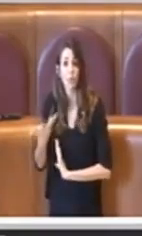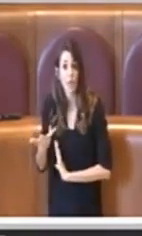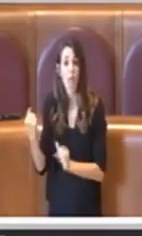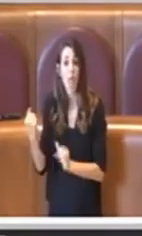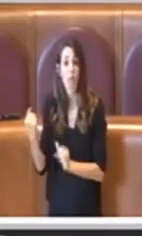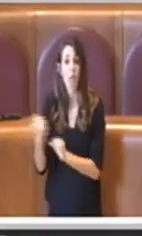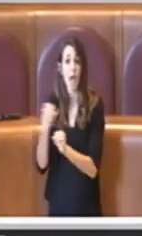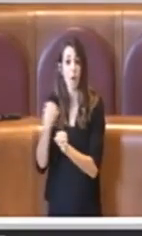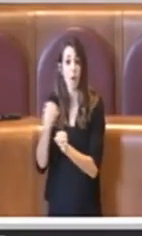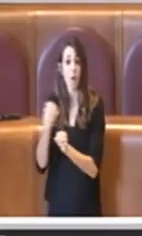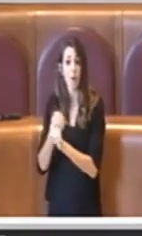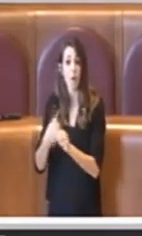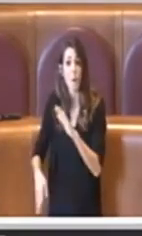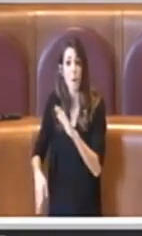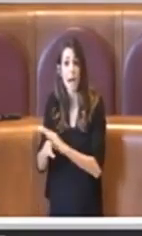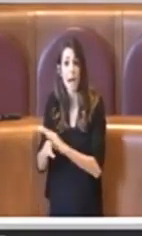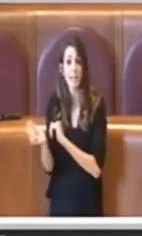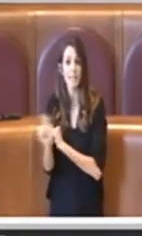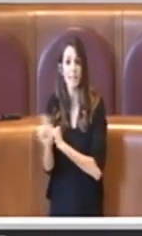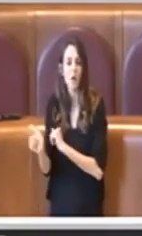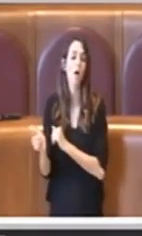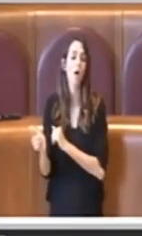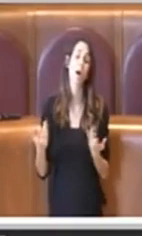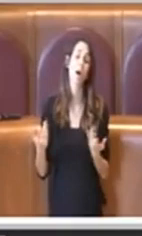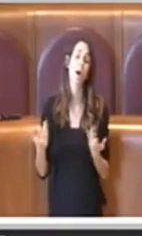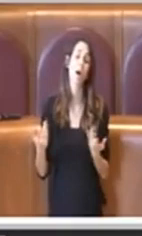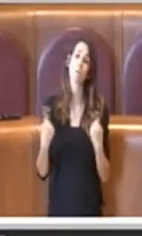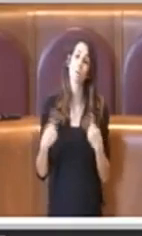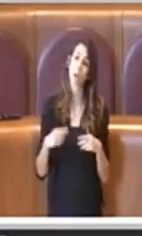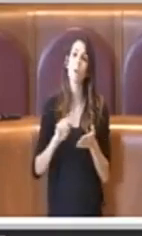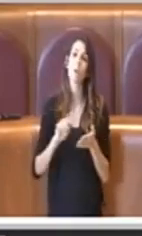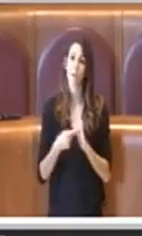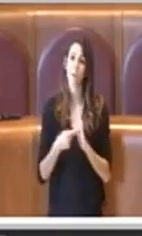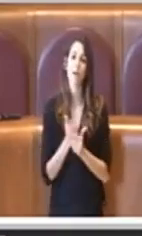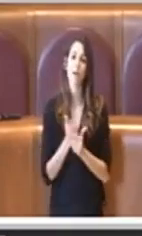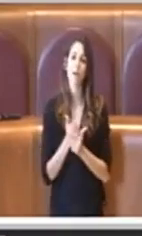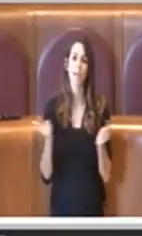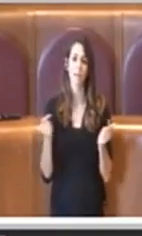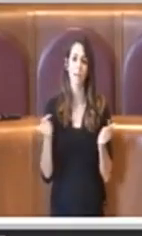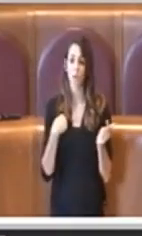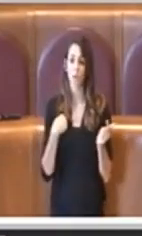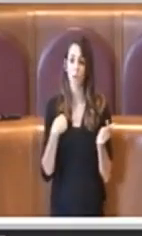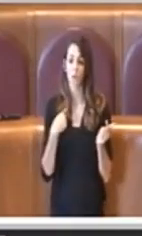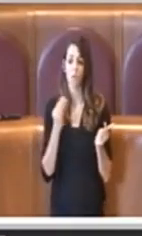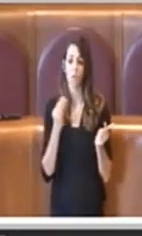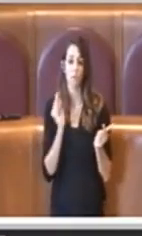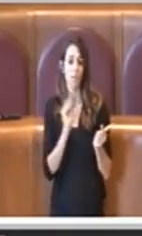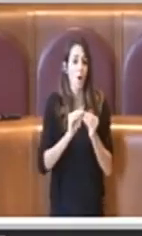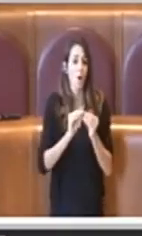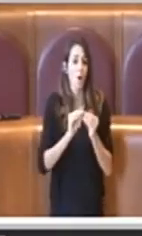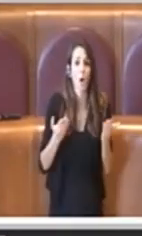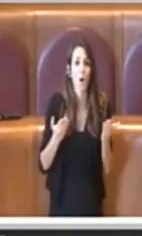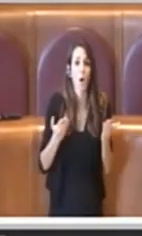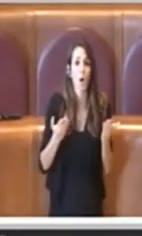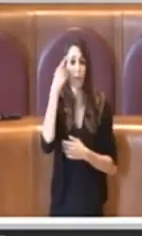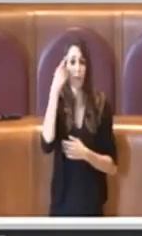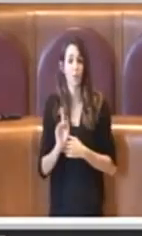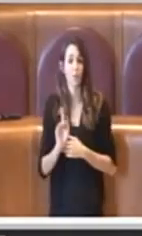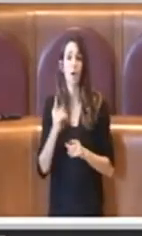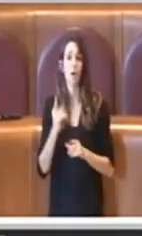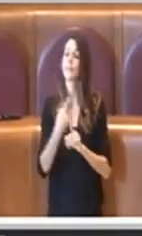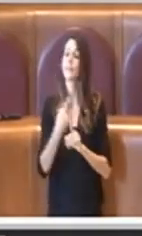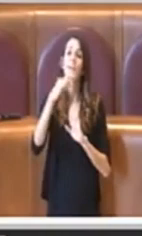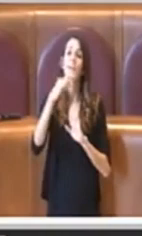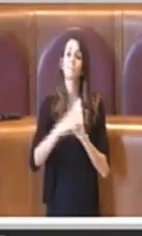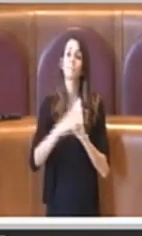in questa vicenda che però non può prescindere dal rispetto degli accordi